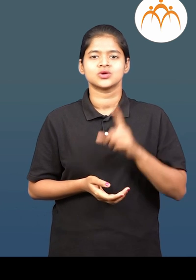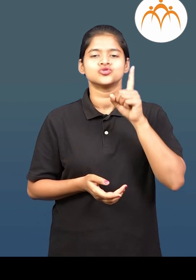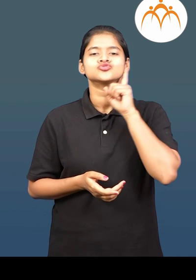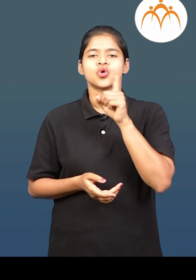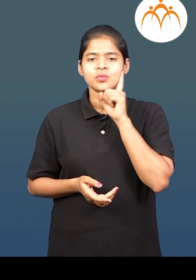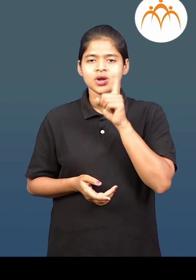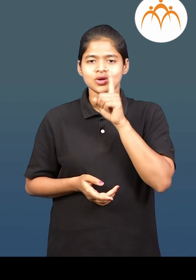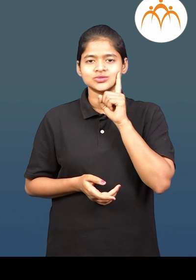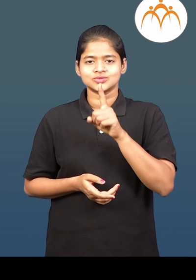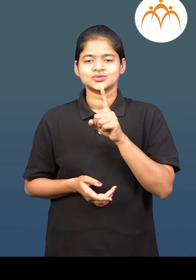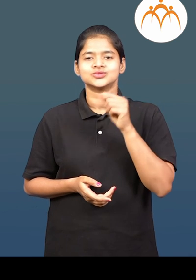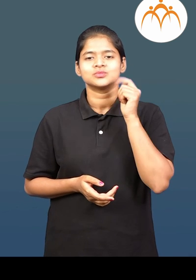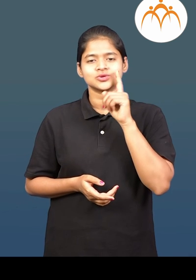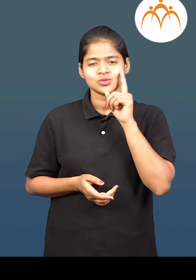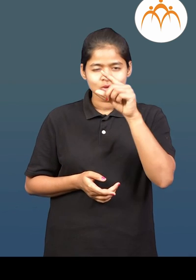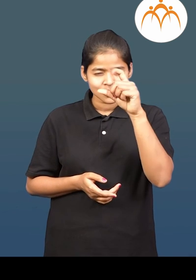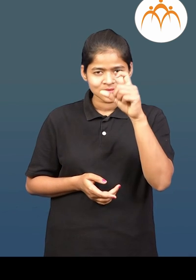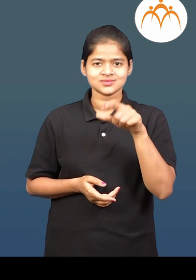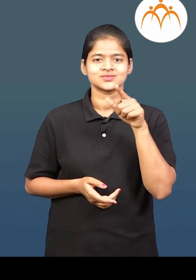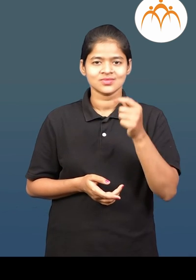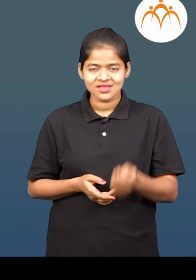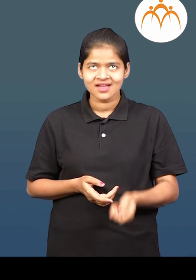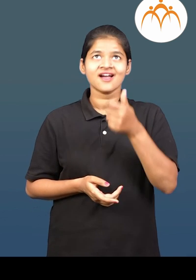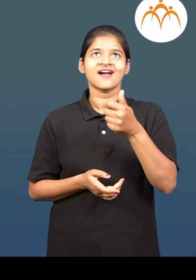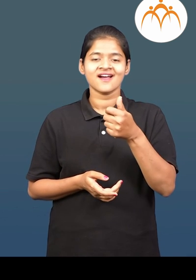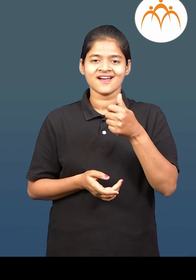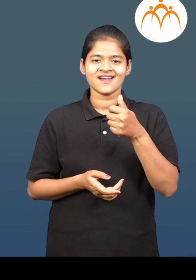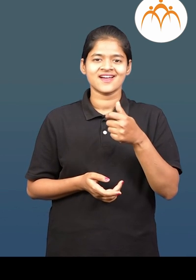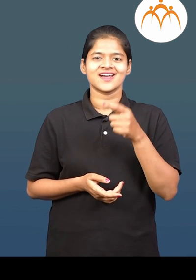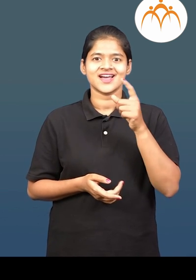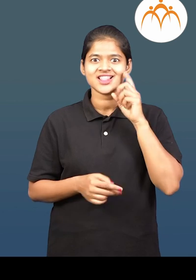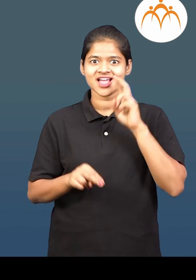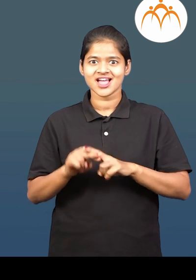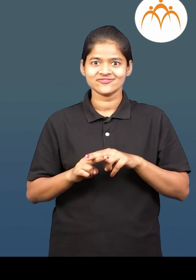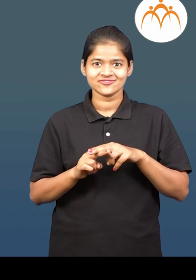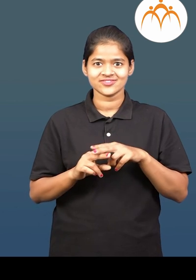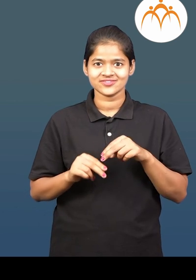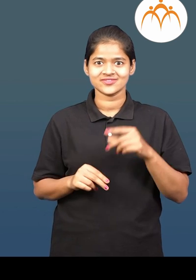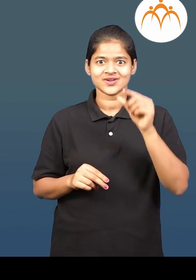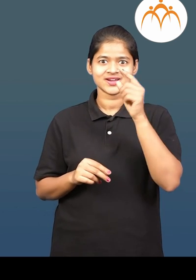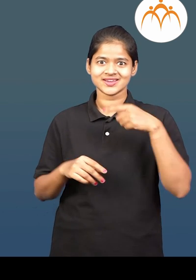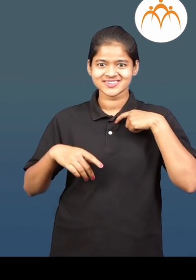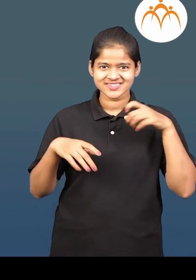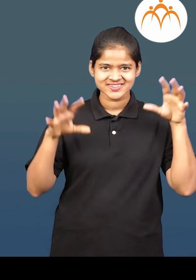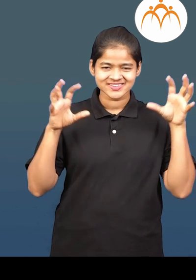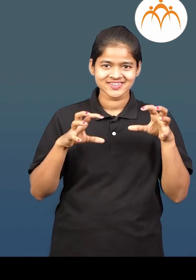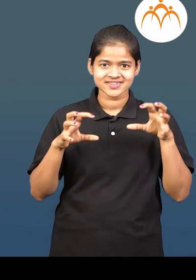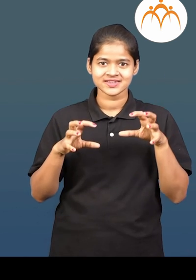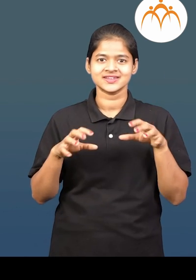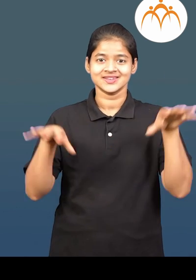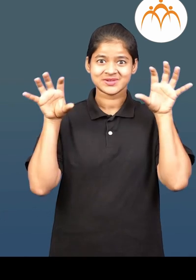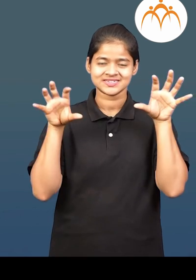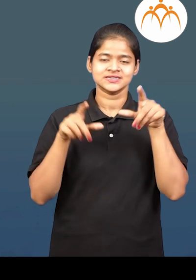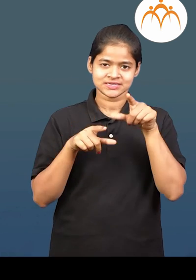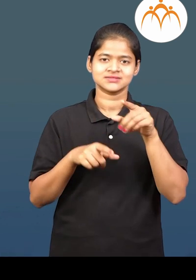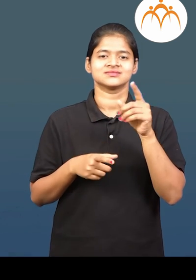1. नाने ग्या 1. नाने उन्चा फेका छापा आल्यावर 5 घरे पुडे जा